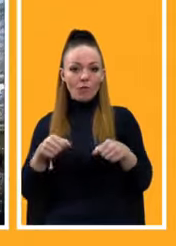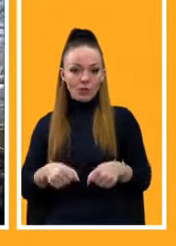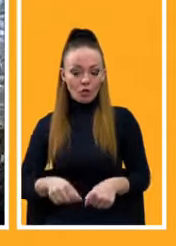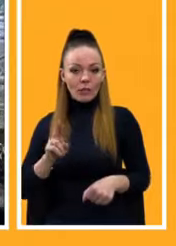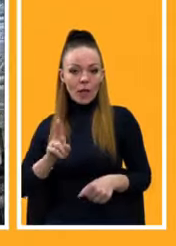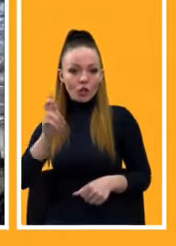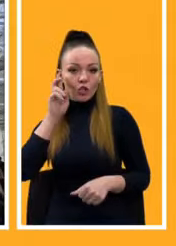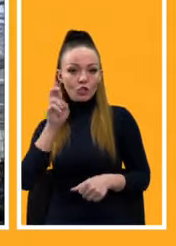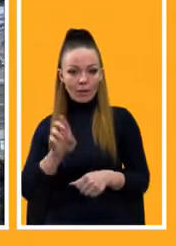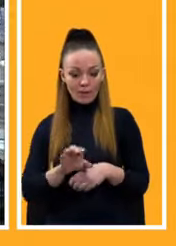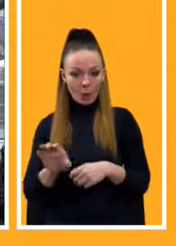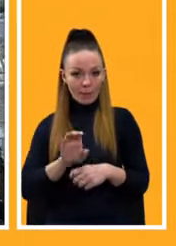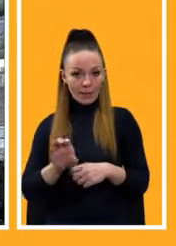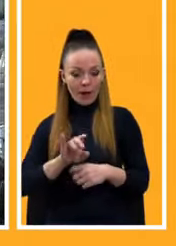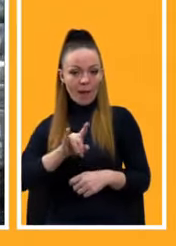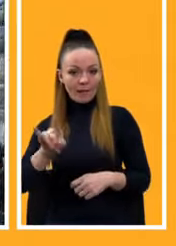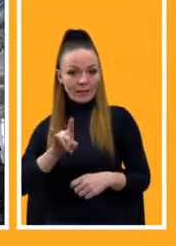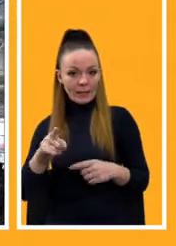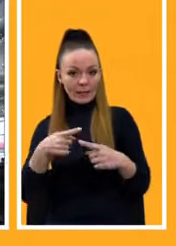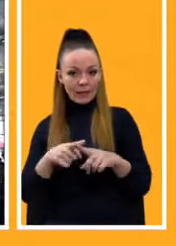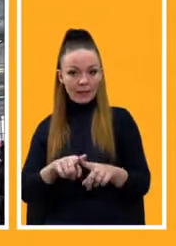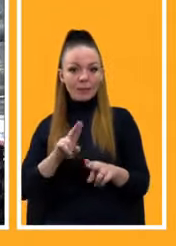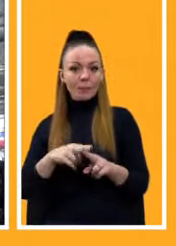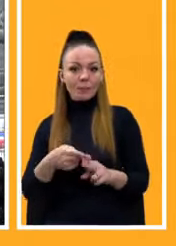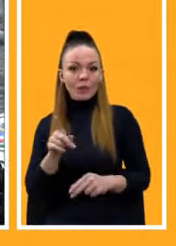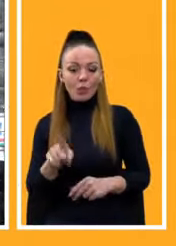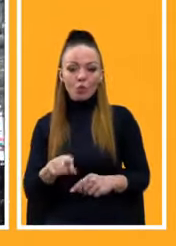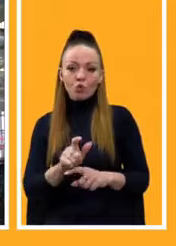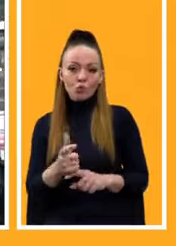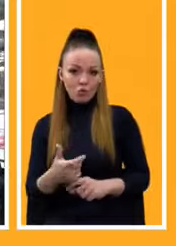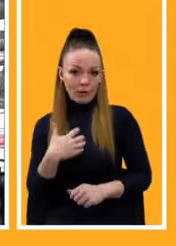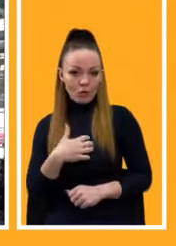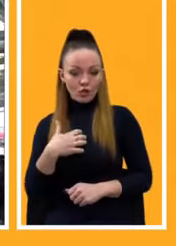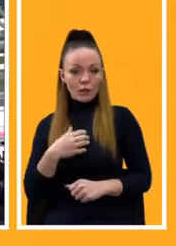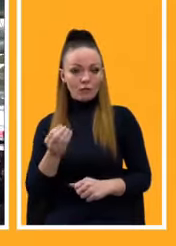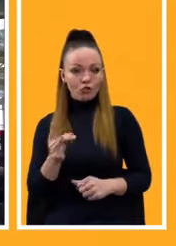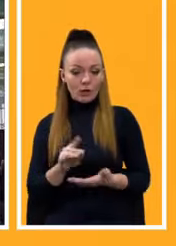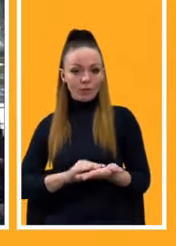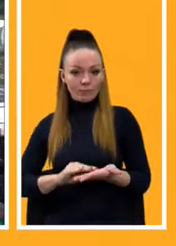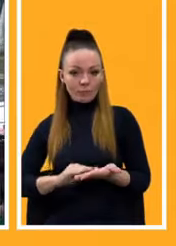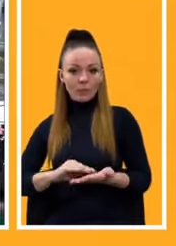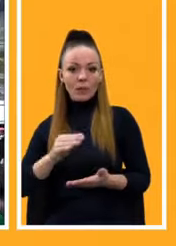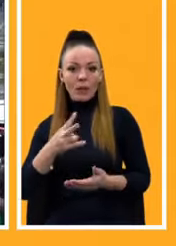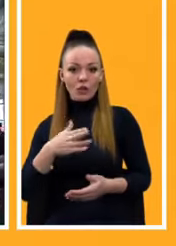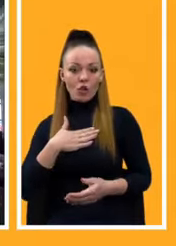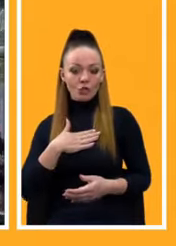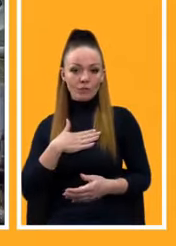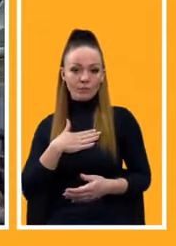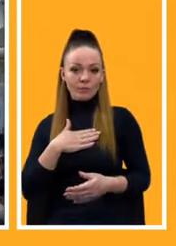авіаційної техніки. Це також дуже важливо, ще раз підкреслюю, для нашого вітчизняного